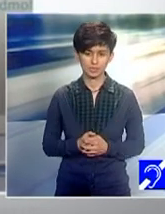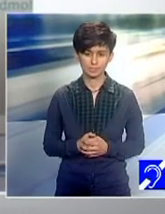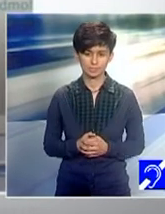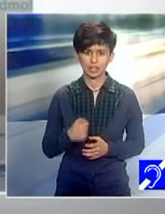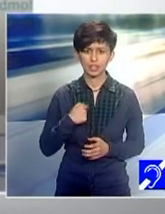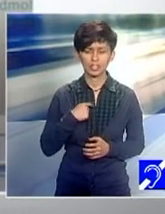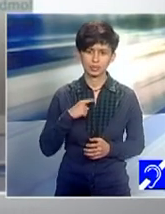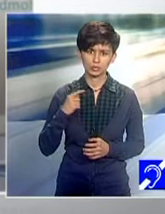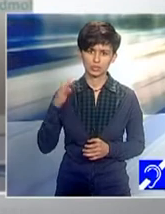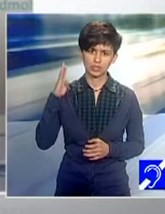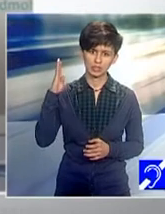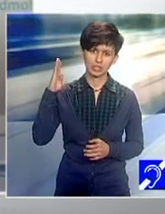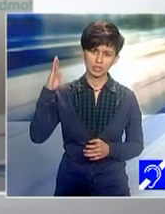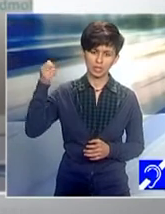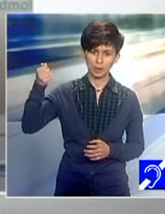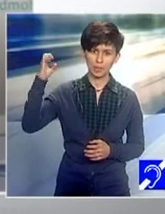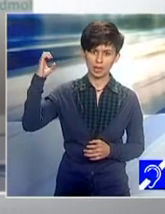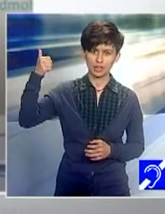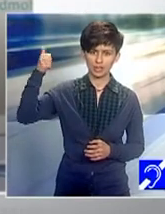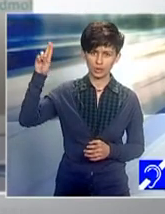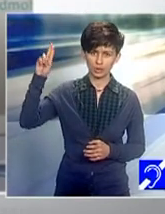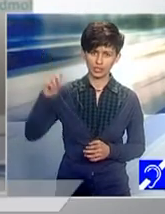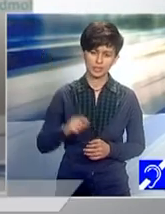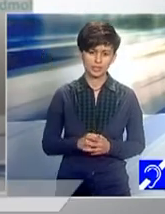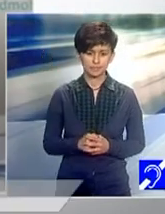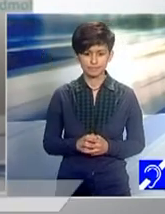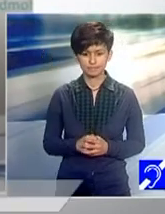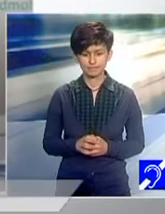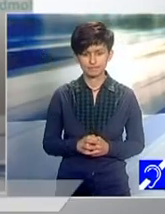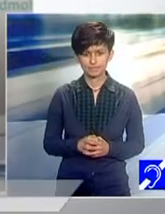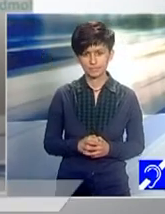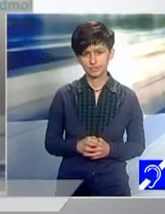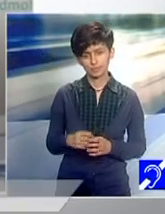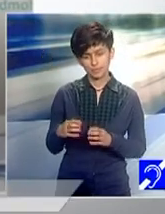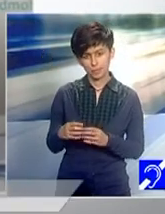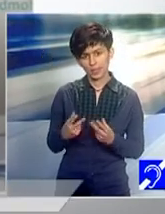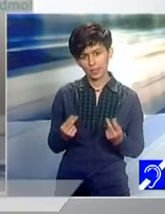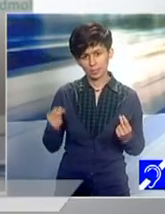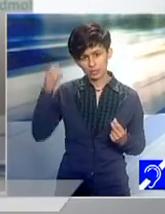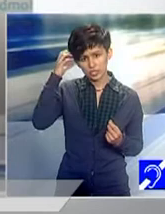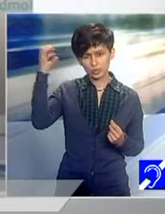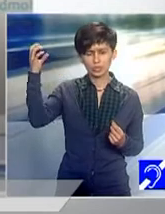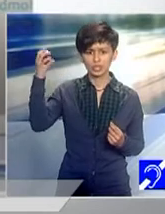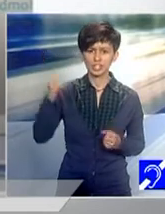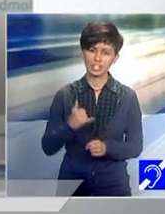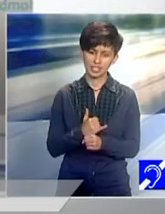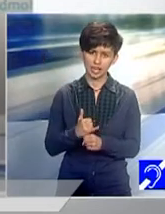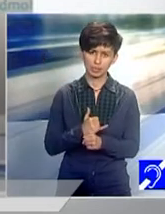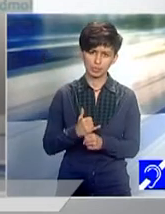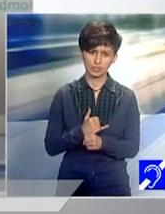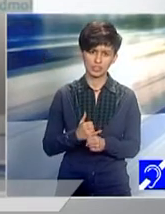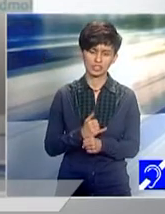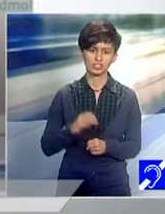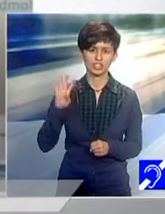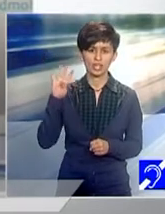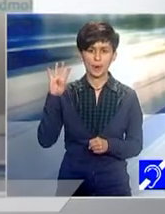Bacău, deci nu sunt doar de leancă la origini, și atunci partea asta multiculturală am observat-o doar din cei patru